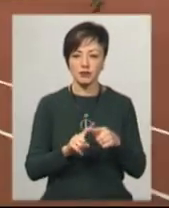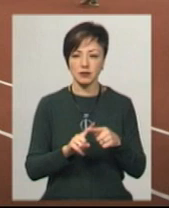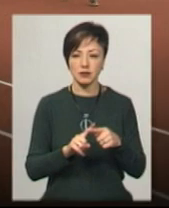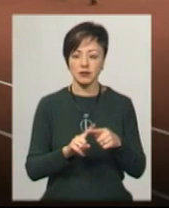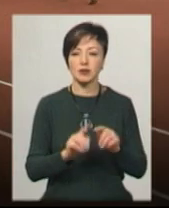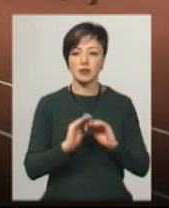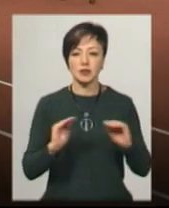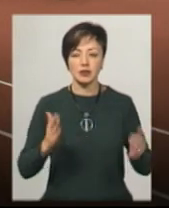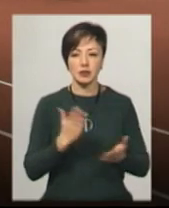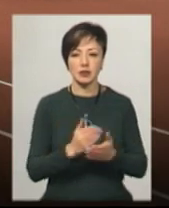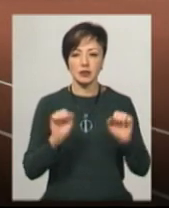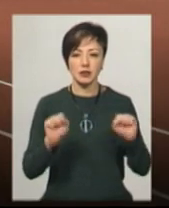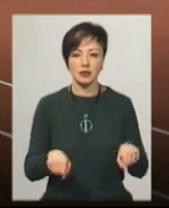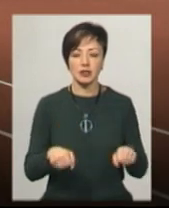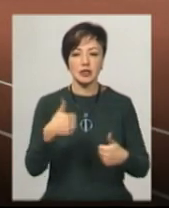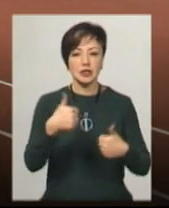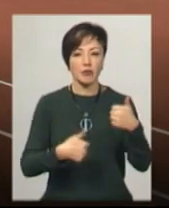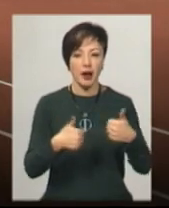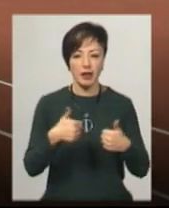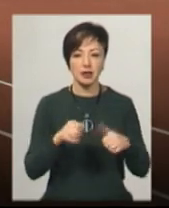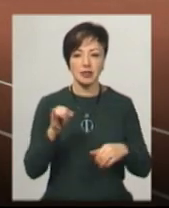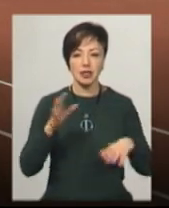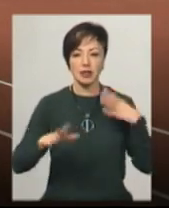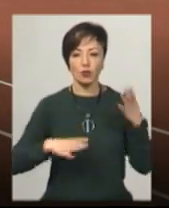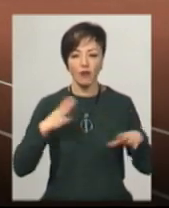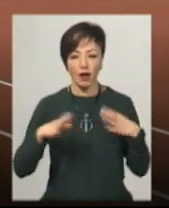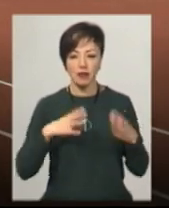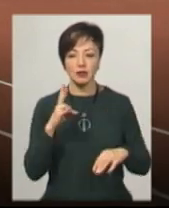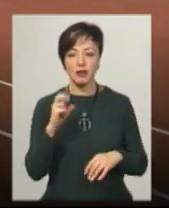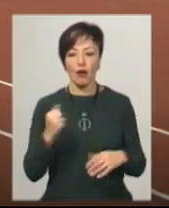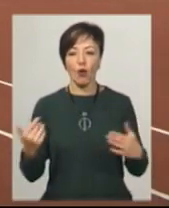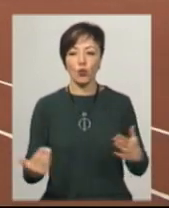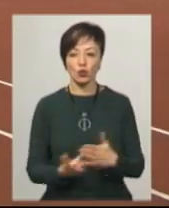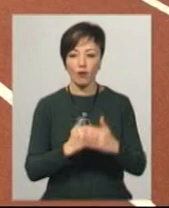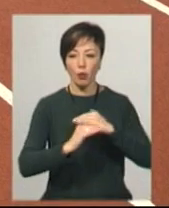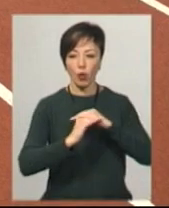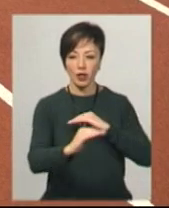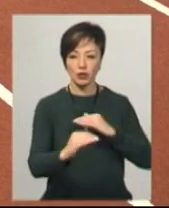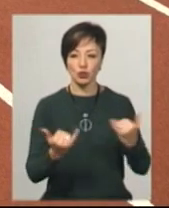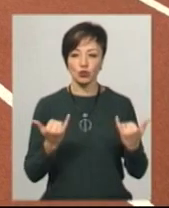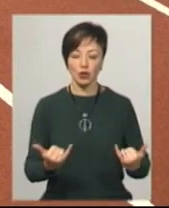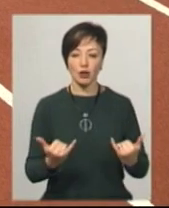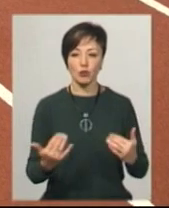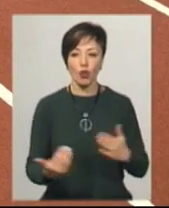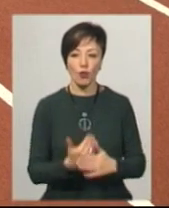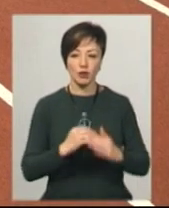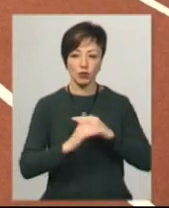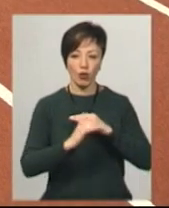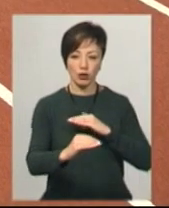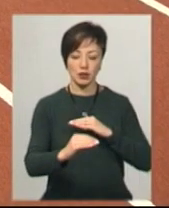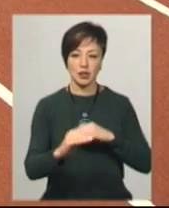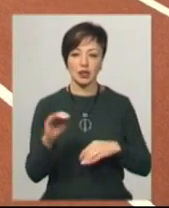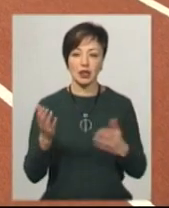мають змогу змагатися і тренуватися на оновленому покритті, сучасному оновленому покритті,